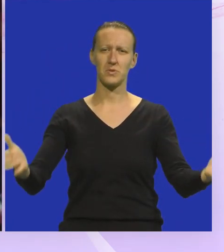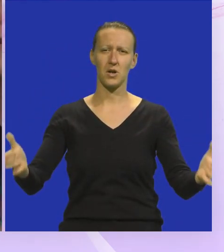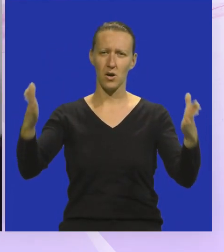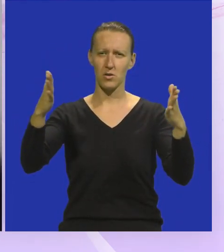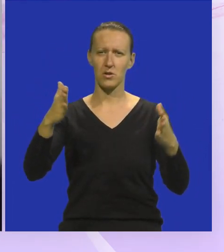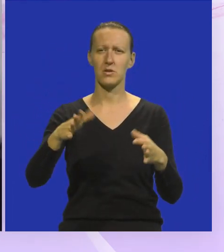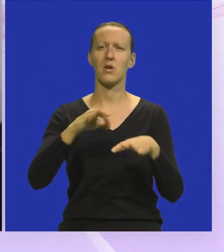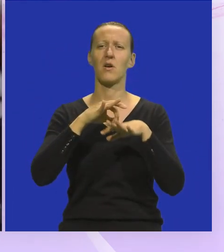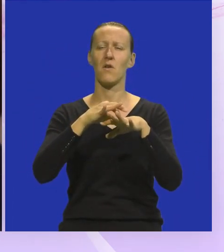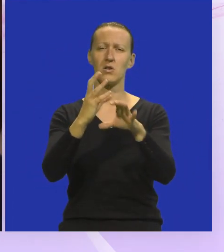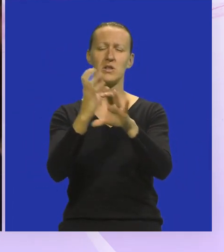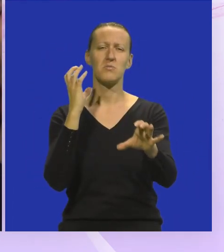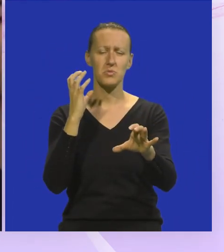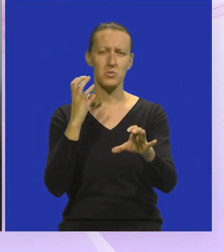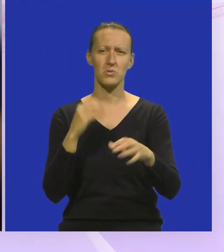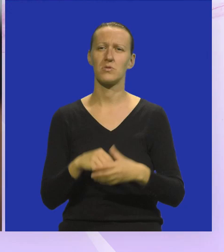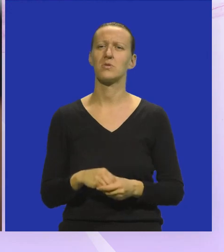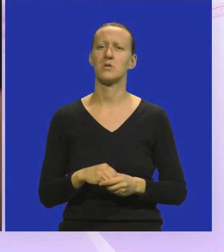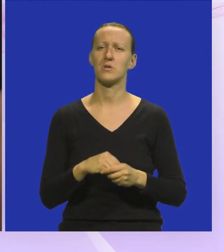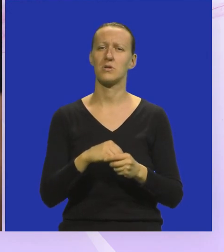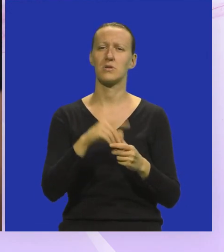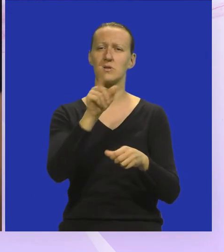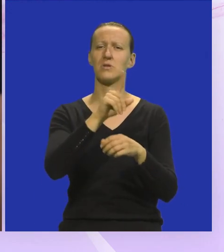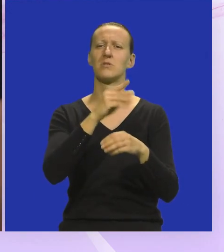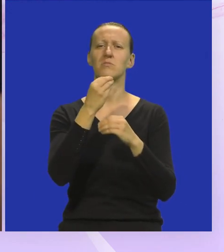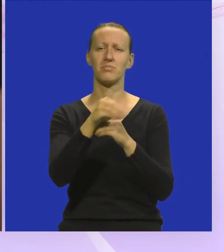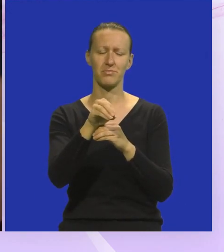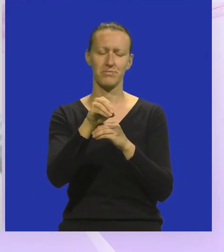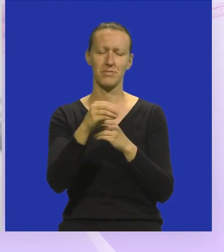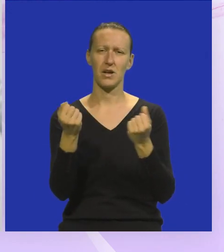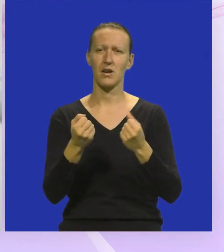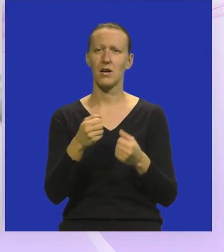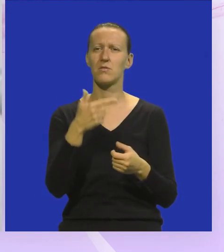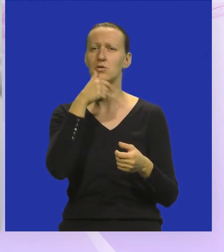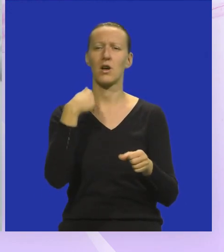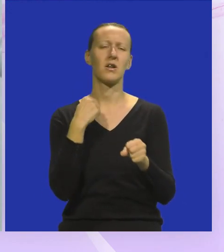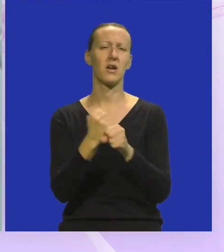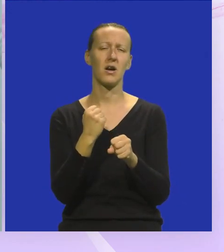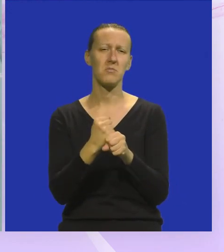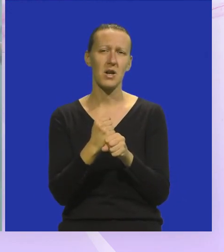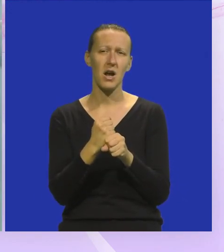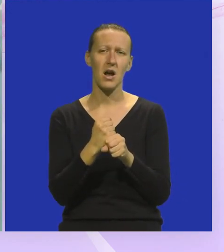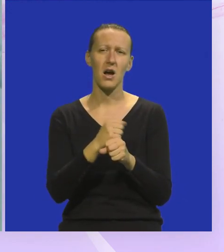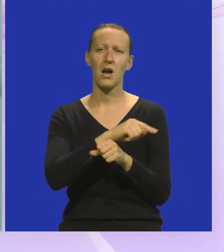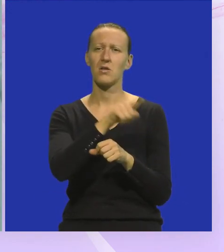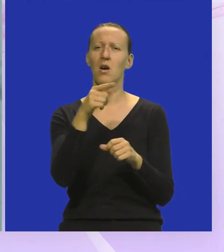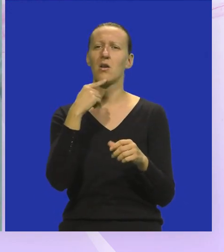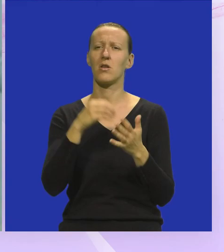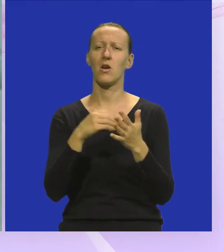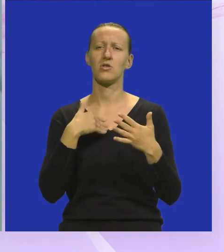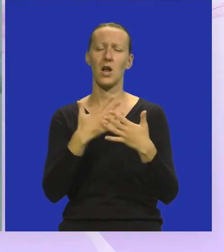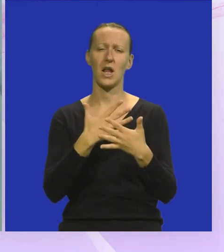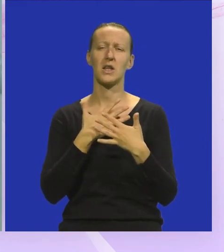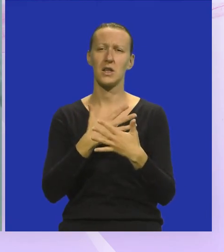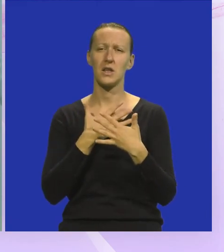Vodi sve pusem Ignorite graju Što da radim dok još dišem